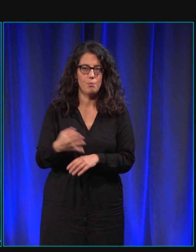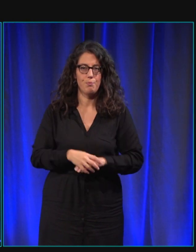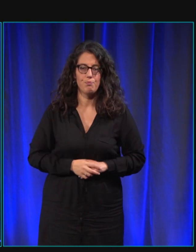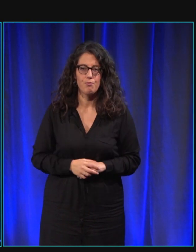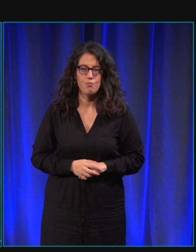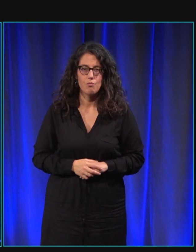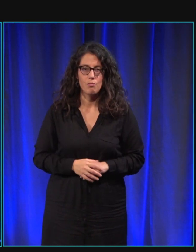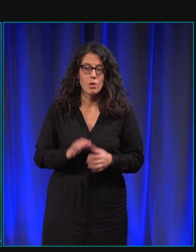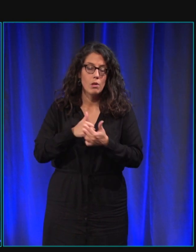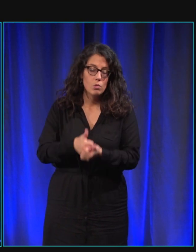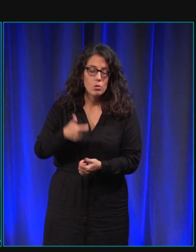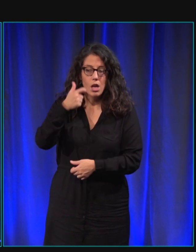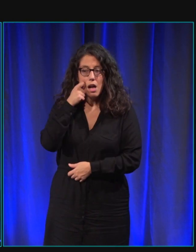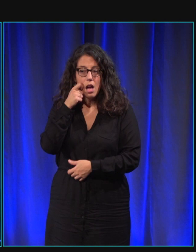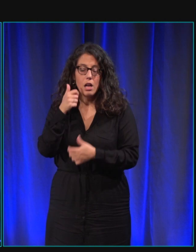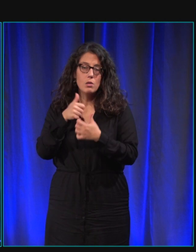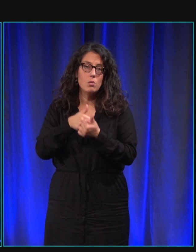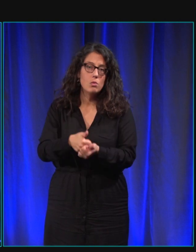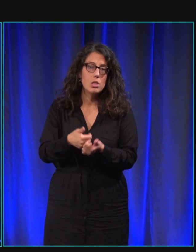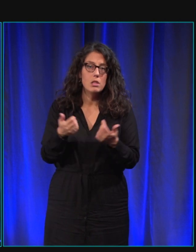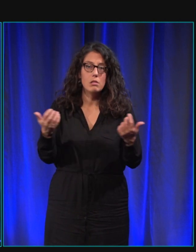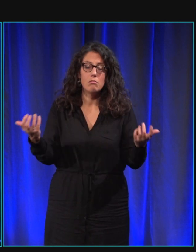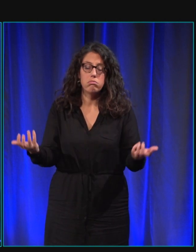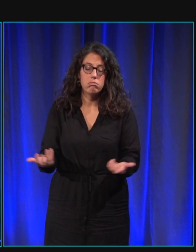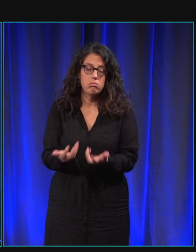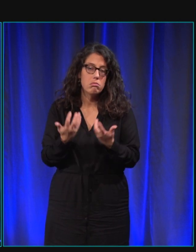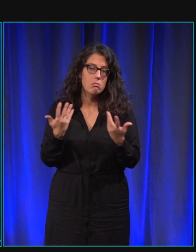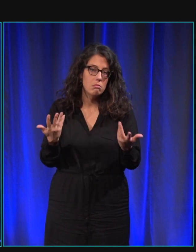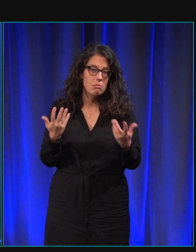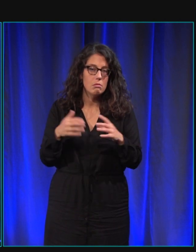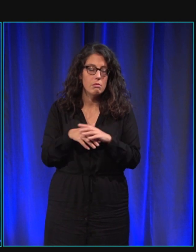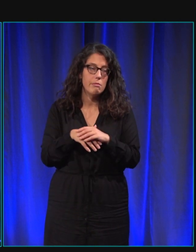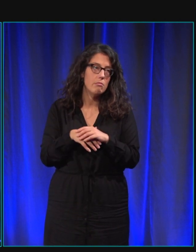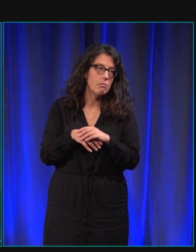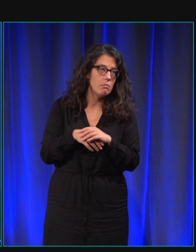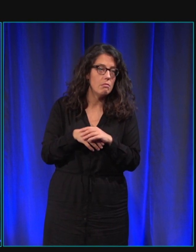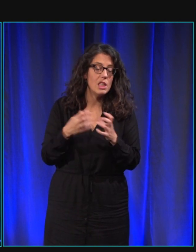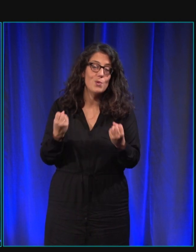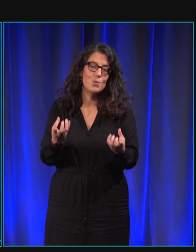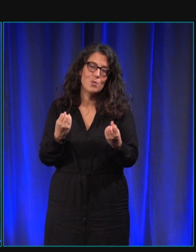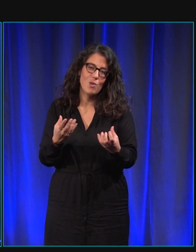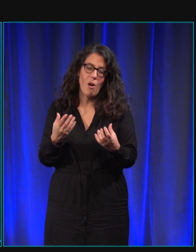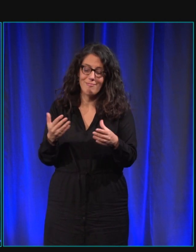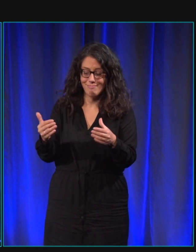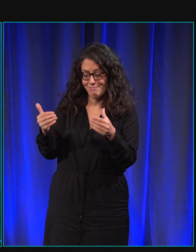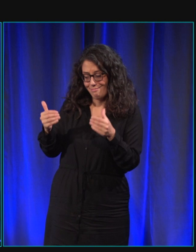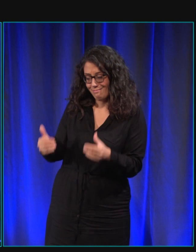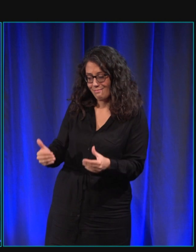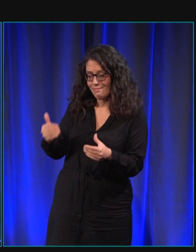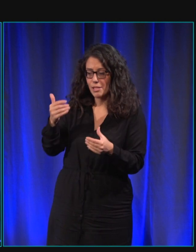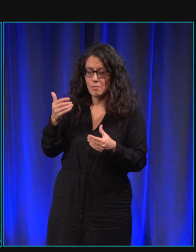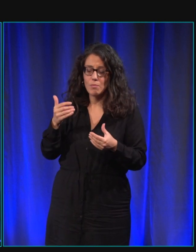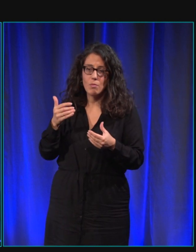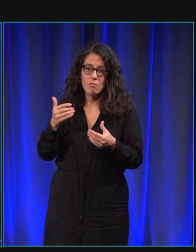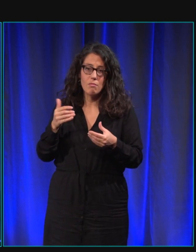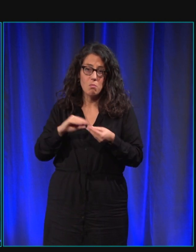donc suivant les races mais c'est souvent pour cause de plus trop de dysplasie parce qu